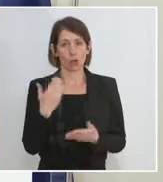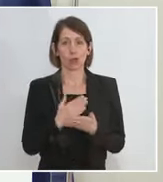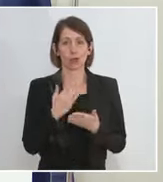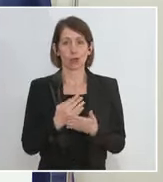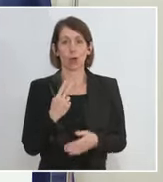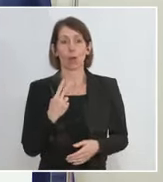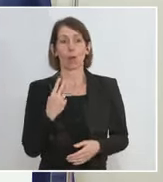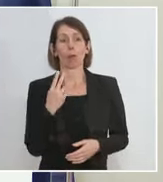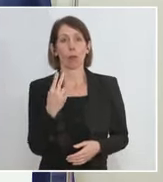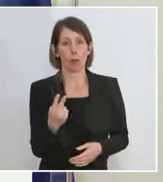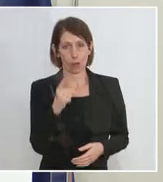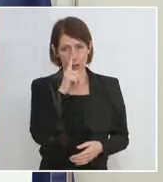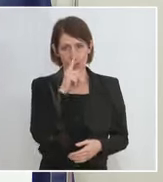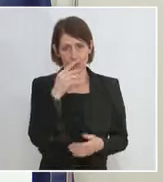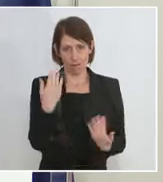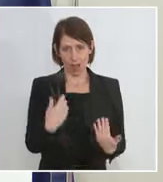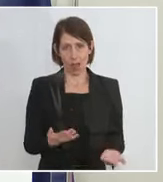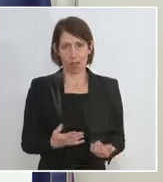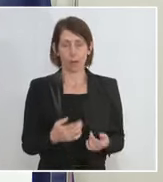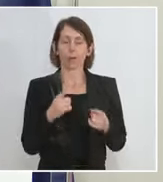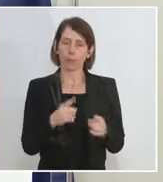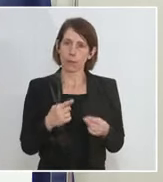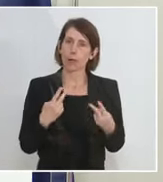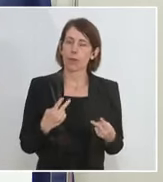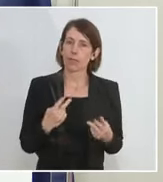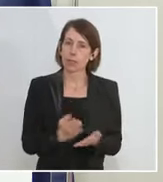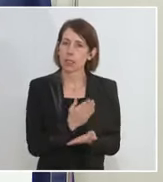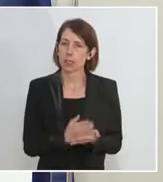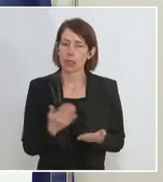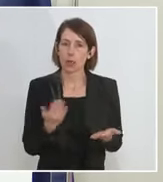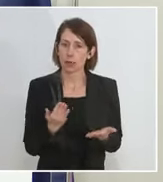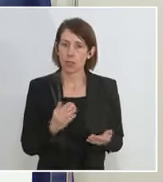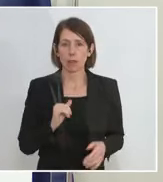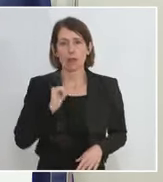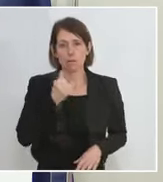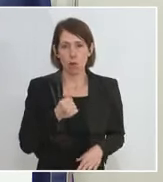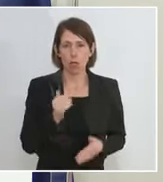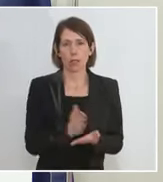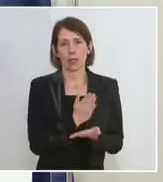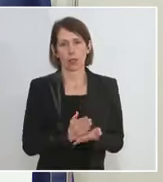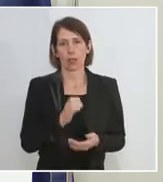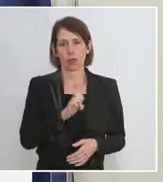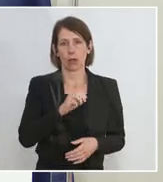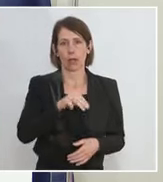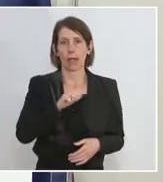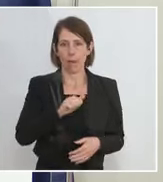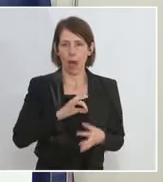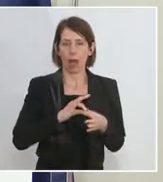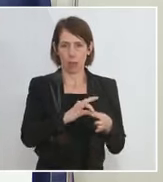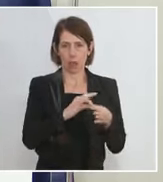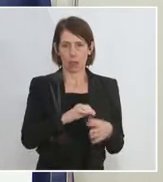prognostizieren. Entscheidend dafür ist natürlich die Entscheidung der EMA morgen, insbesondere was AstraZeneca